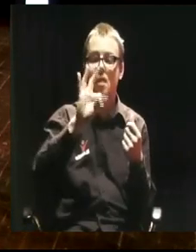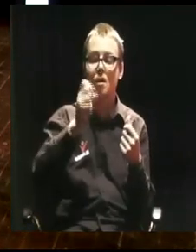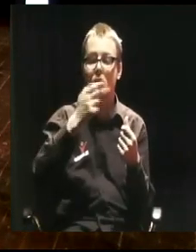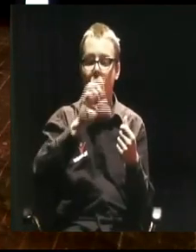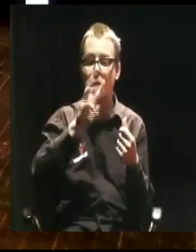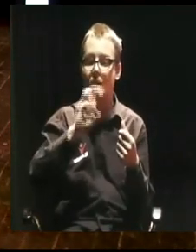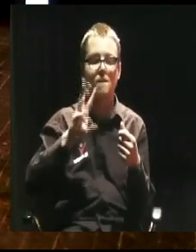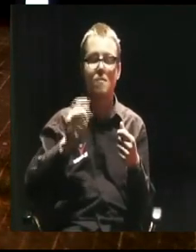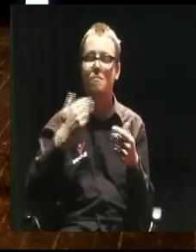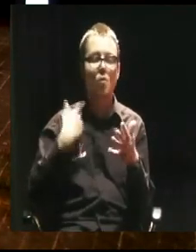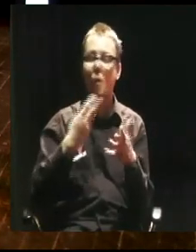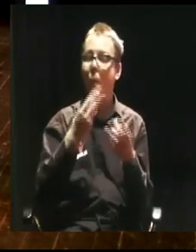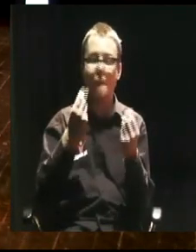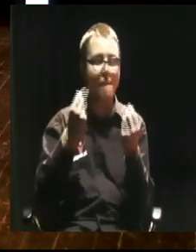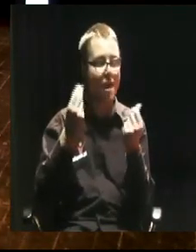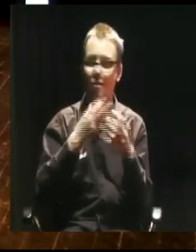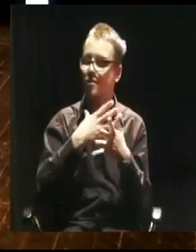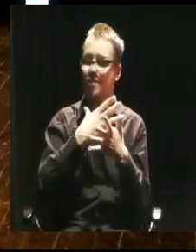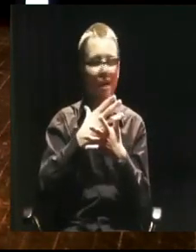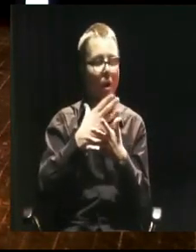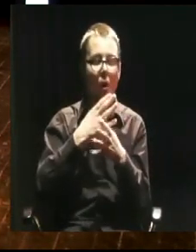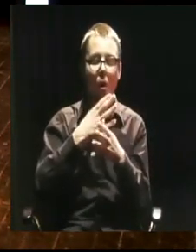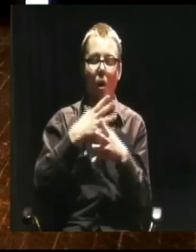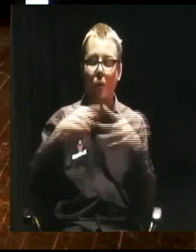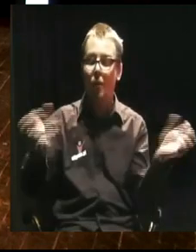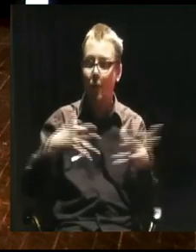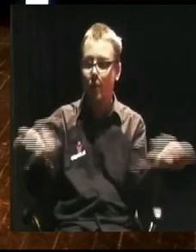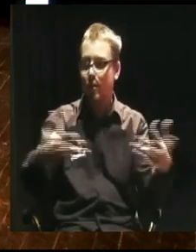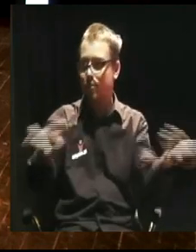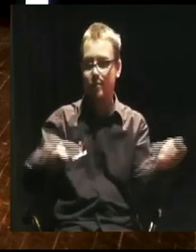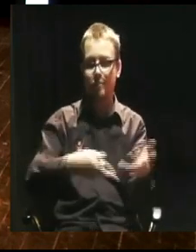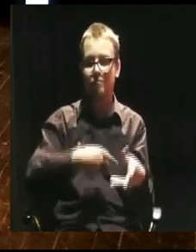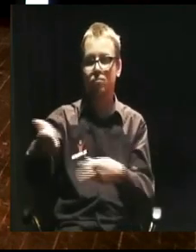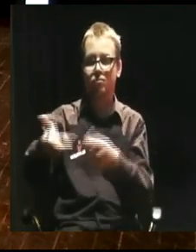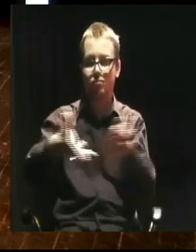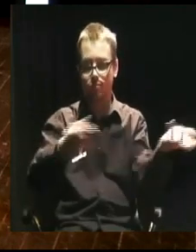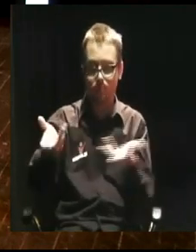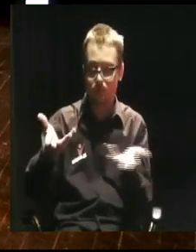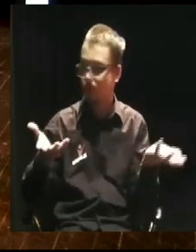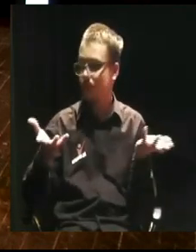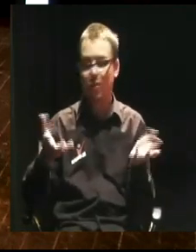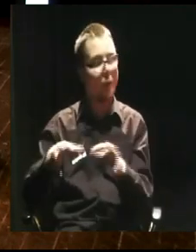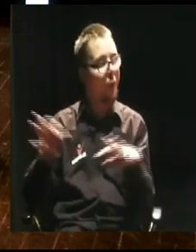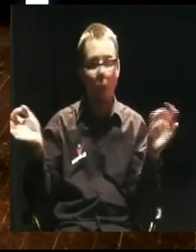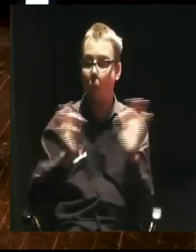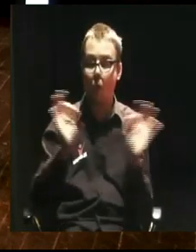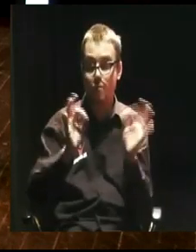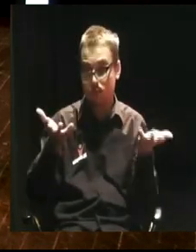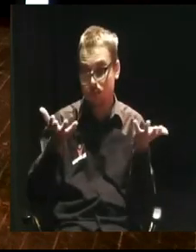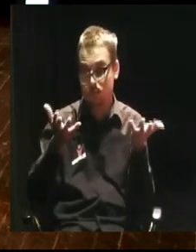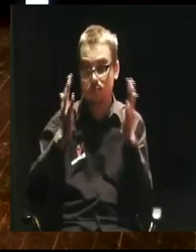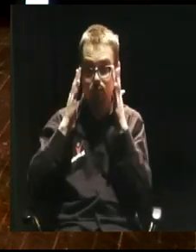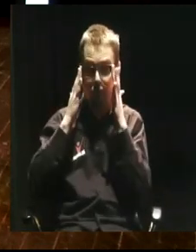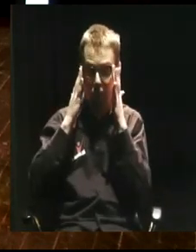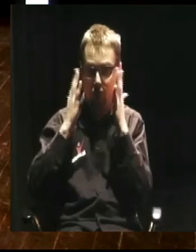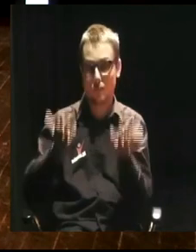swoich i nie zadłużył państwa w sposób bezapelacyjnie przeokrutny, to może Katarzyna II, jego